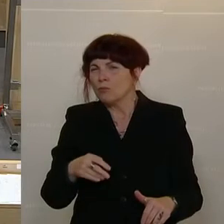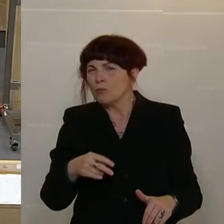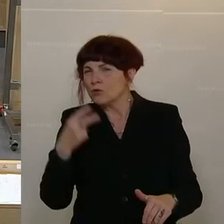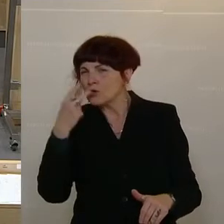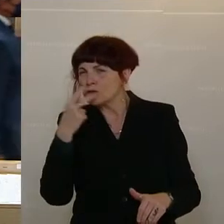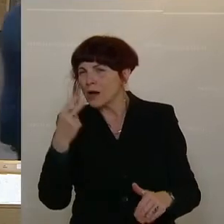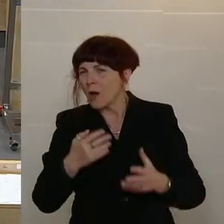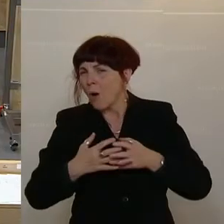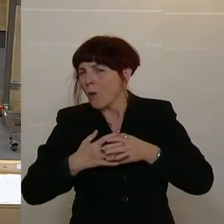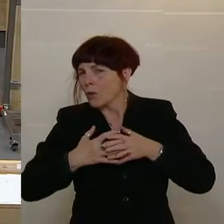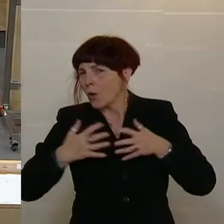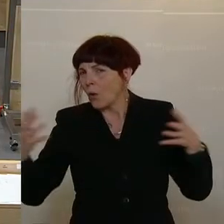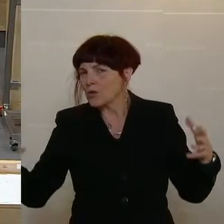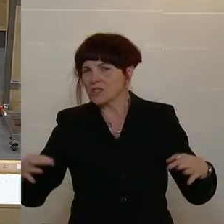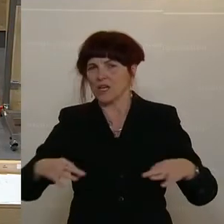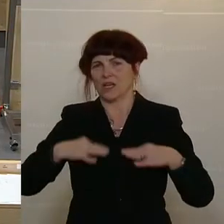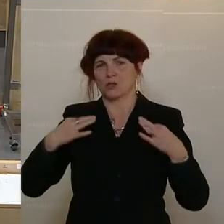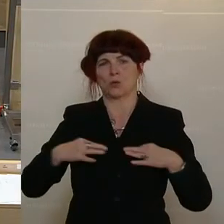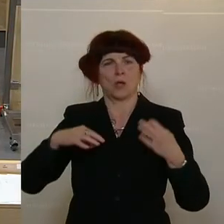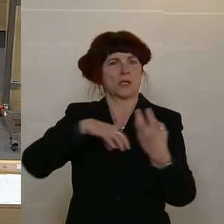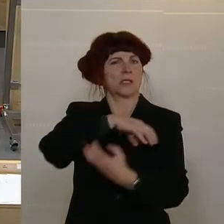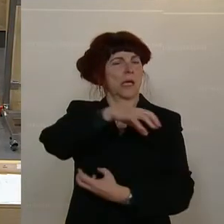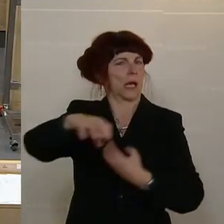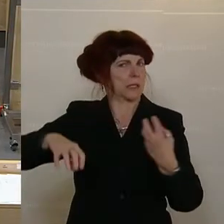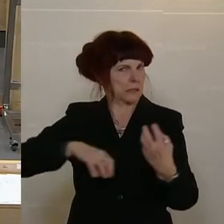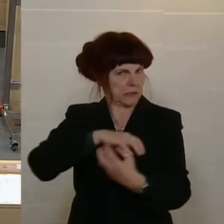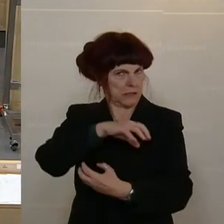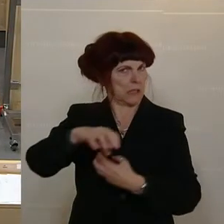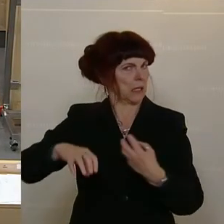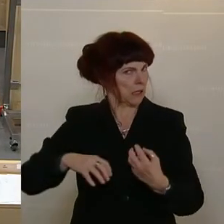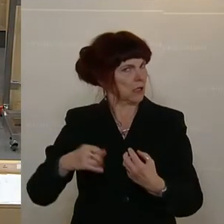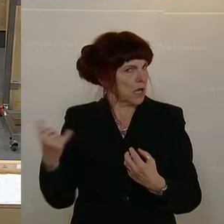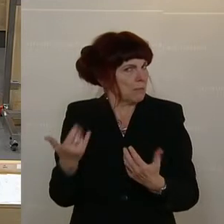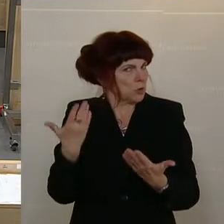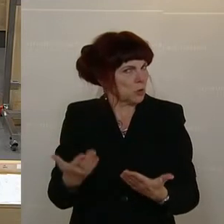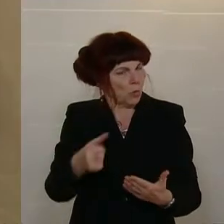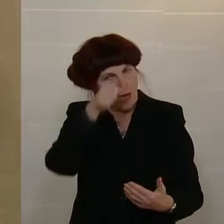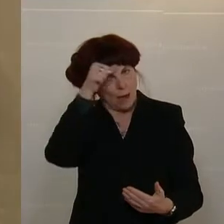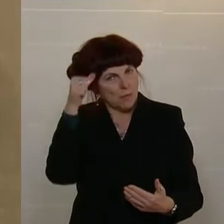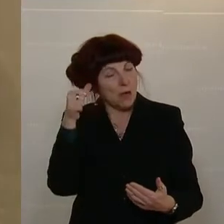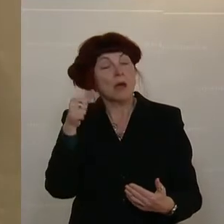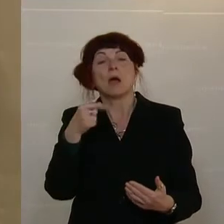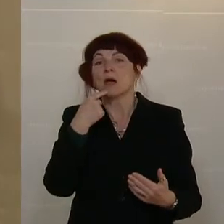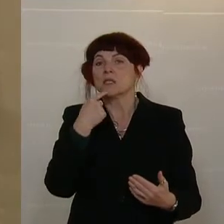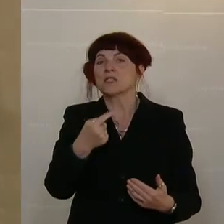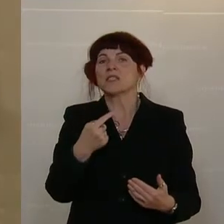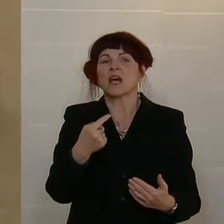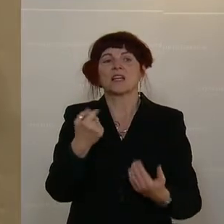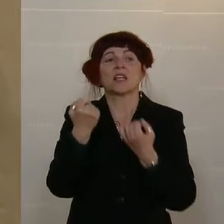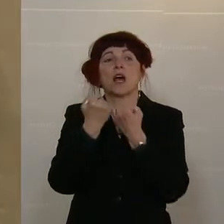der größten Gesundheitskrise, wie es ja immer beschrieben wird, man den organisierten